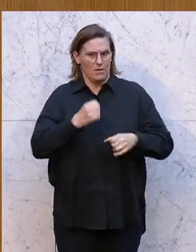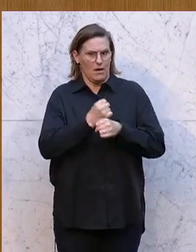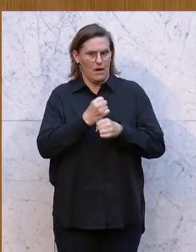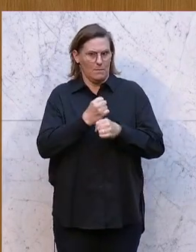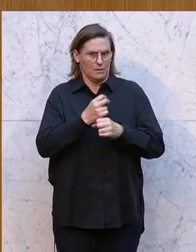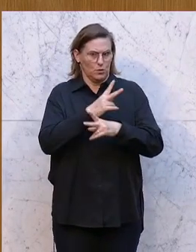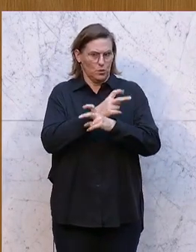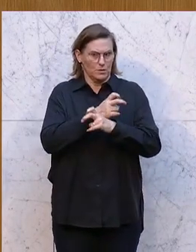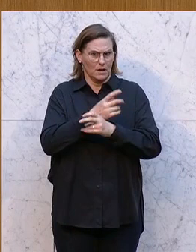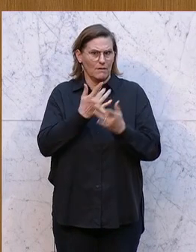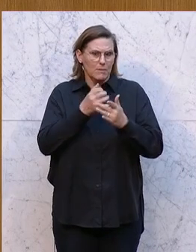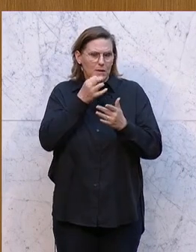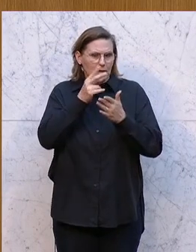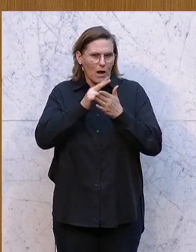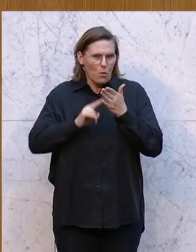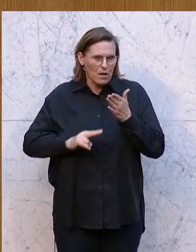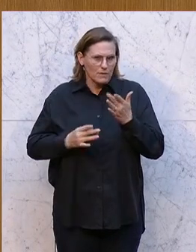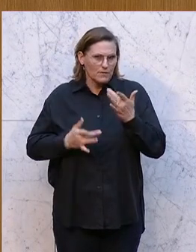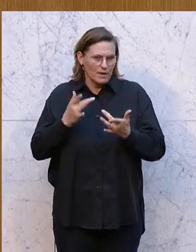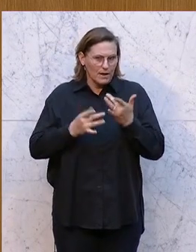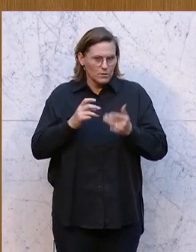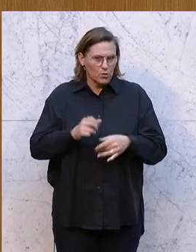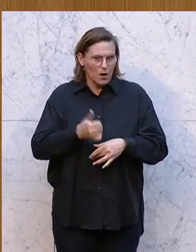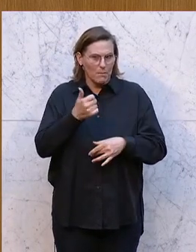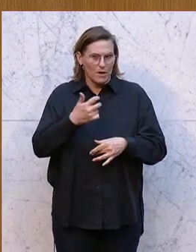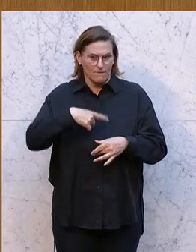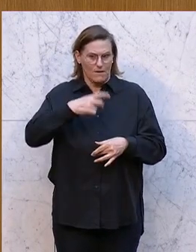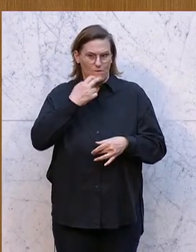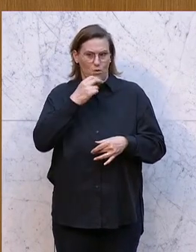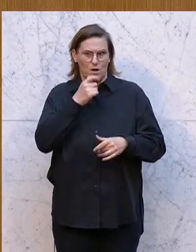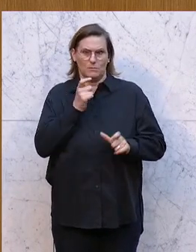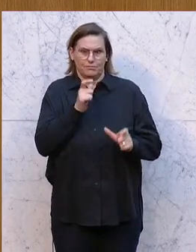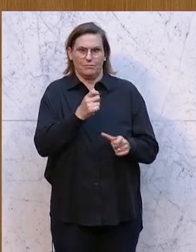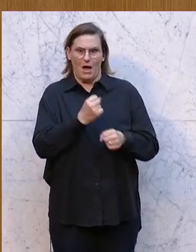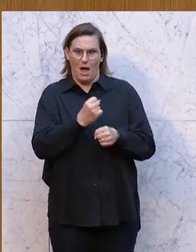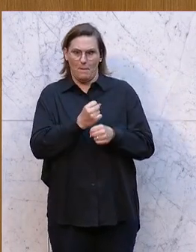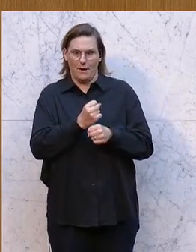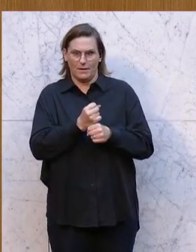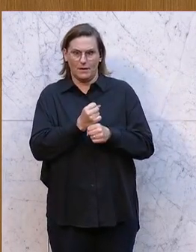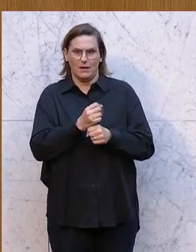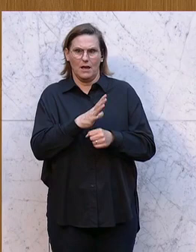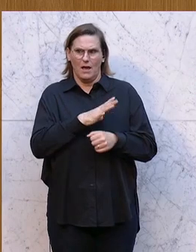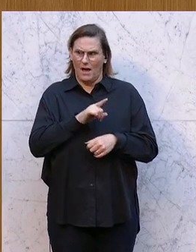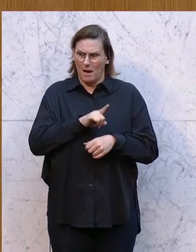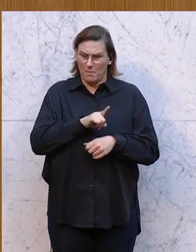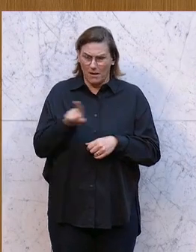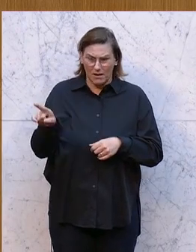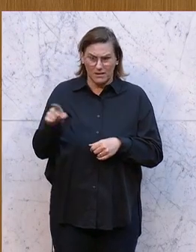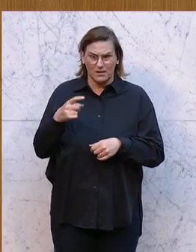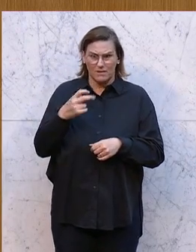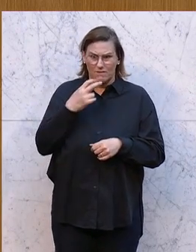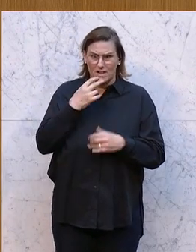sollten es vielleicht noch einmal genau lesen und wir wollen es auch nicht verhindern, dass die arbeiten, aber das, was Sie mit der Rot-Weiß-Rot-Card